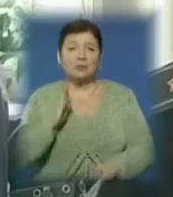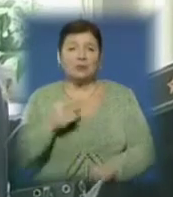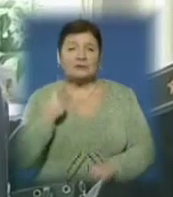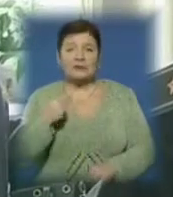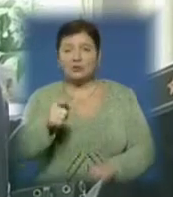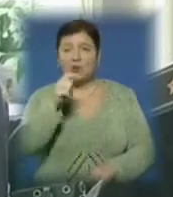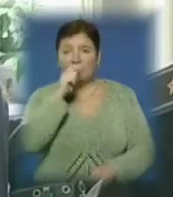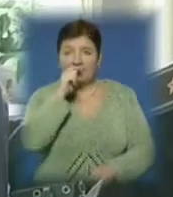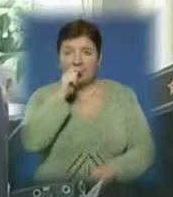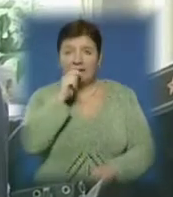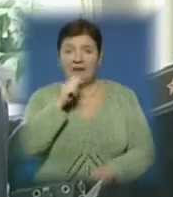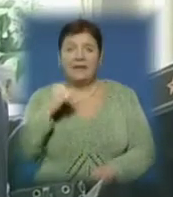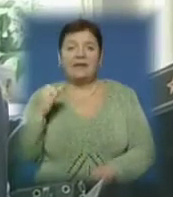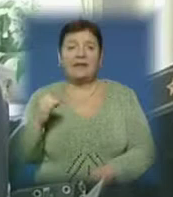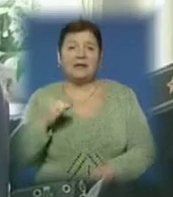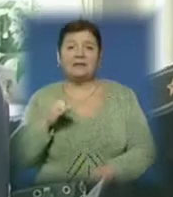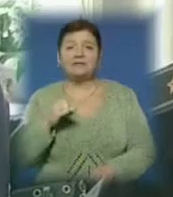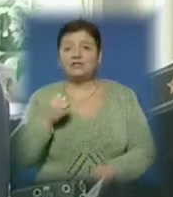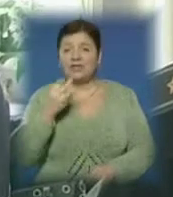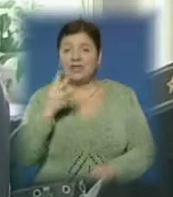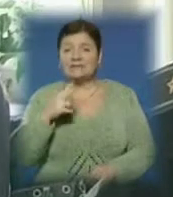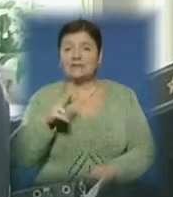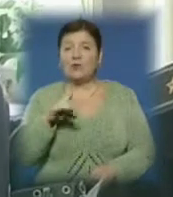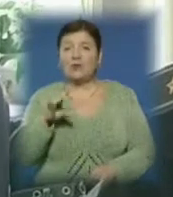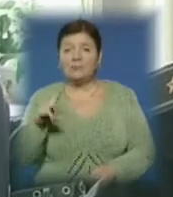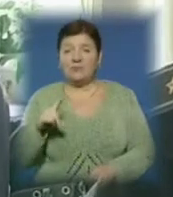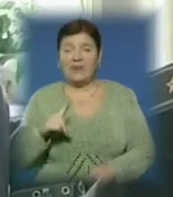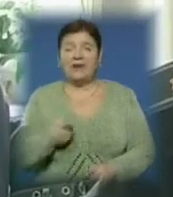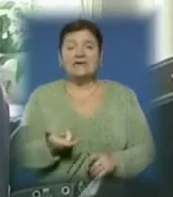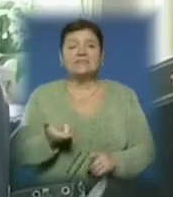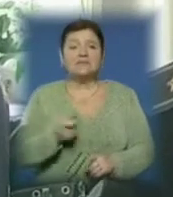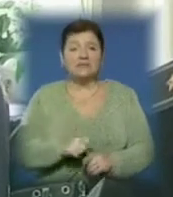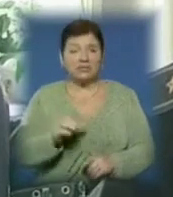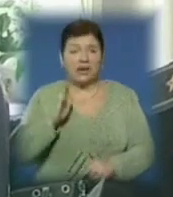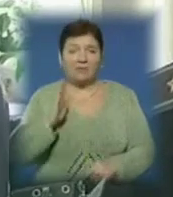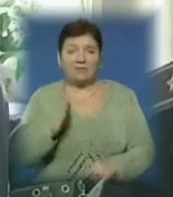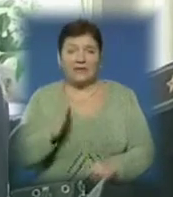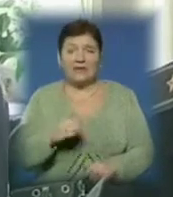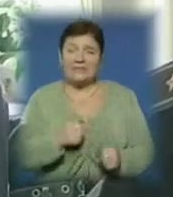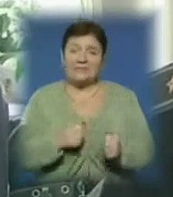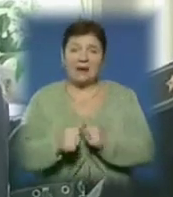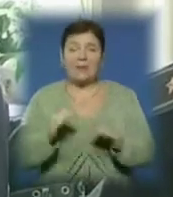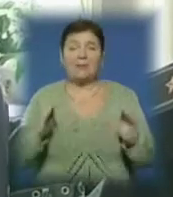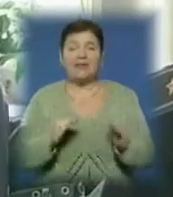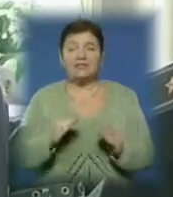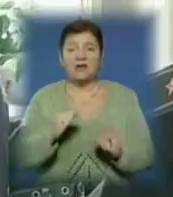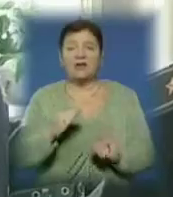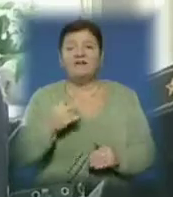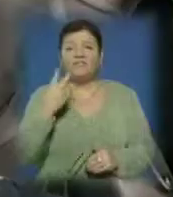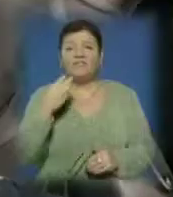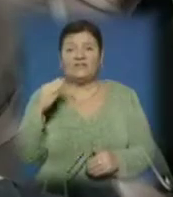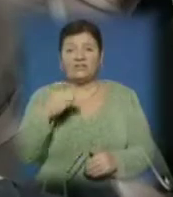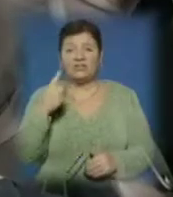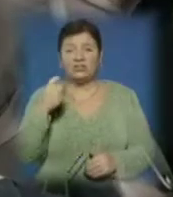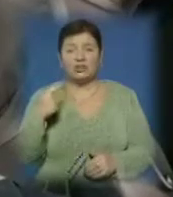квітня і 1 липня 2014 року. Остаточне збільшення і найменша зарплата буде 3100 гривень.